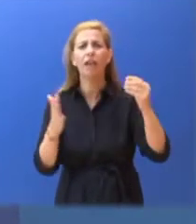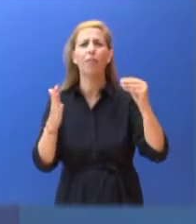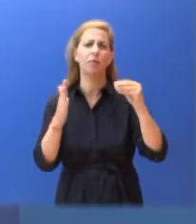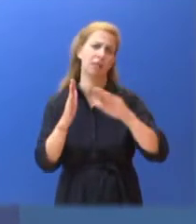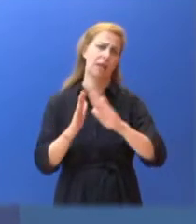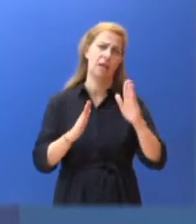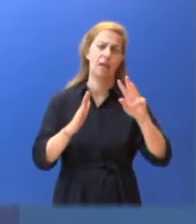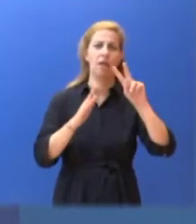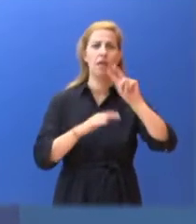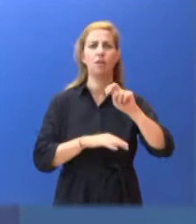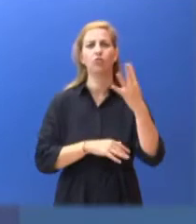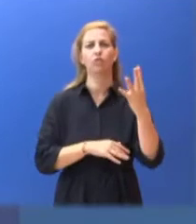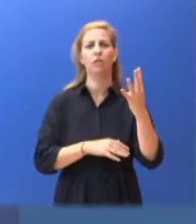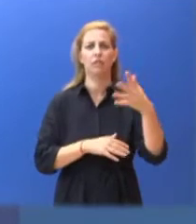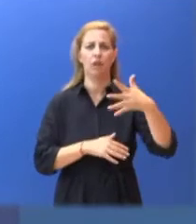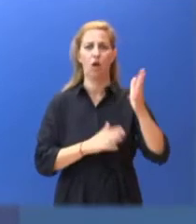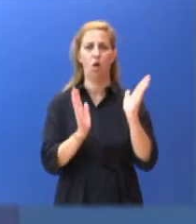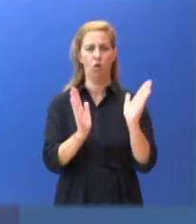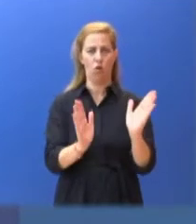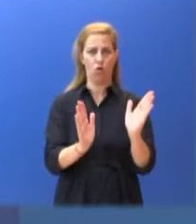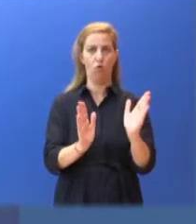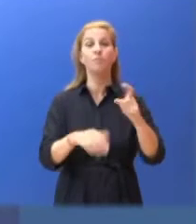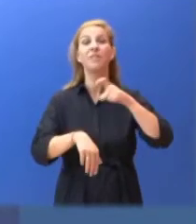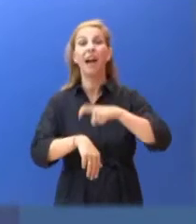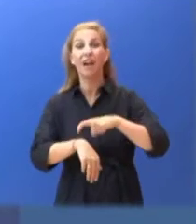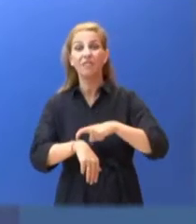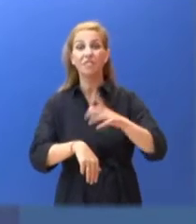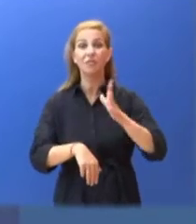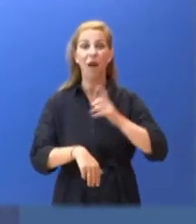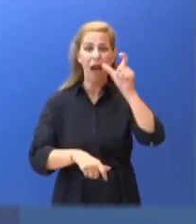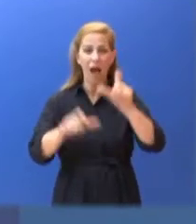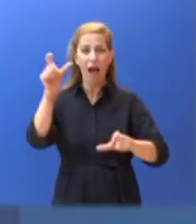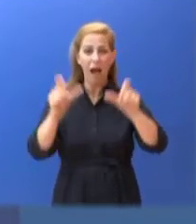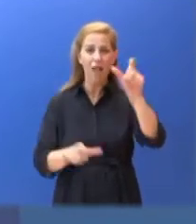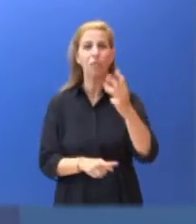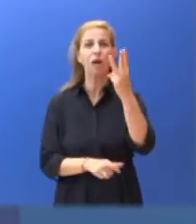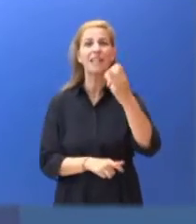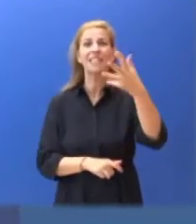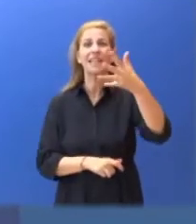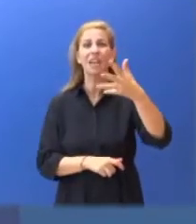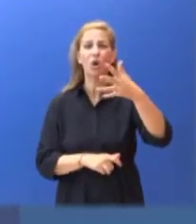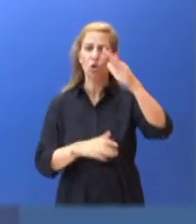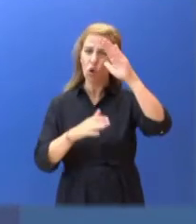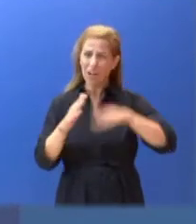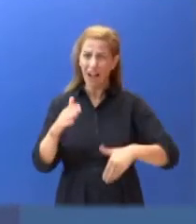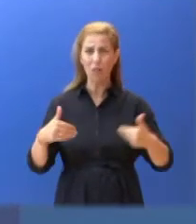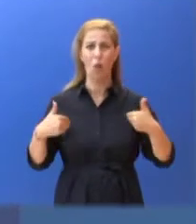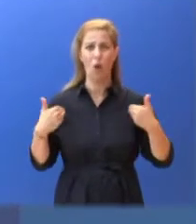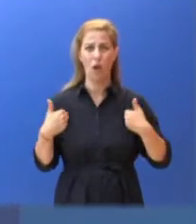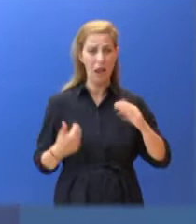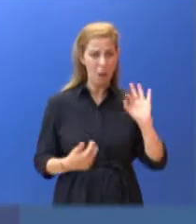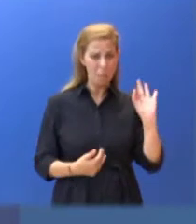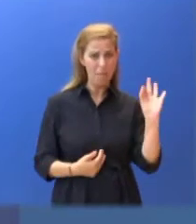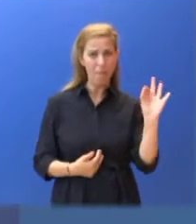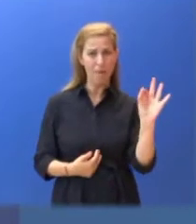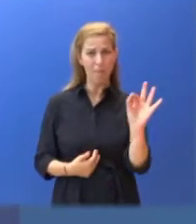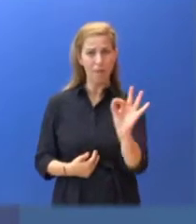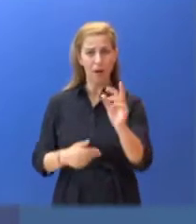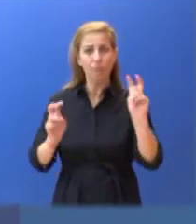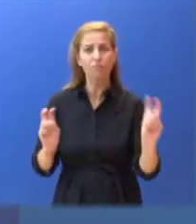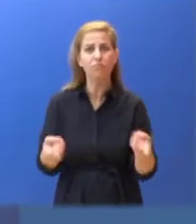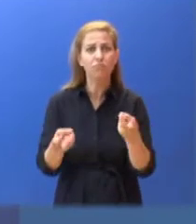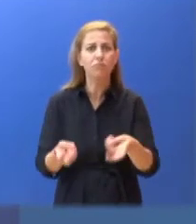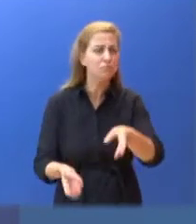γεγονός ότι περισσότερα από τα μισά κρούσματα σε νέους κάτω των 30 ετών προέρχονται, όπως προκύπτει από ηχνηλατήσεις, από